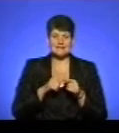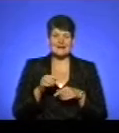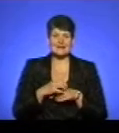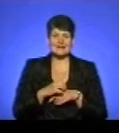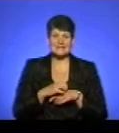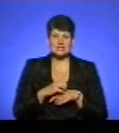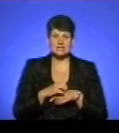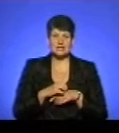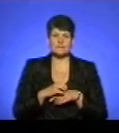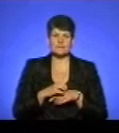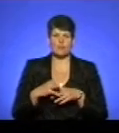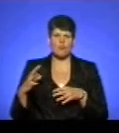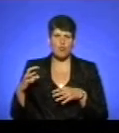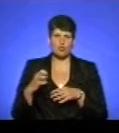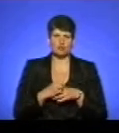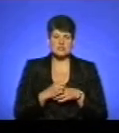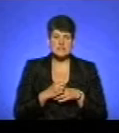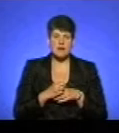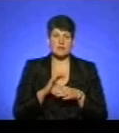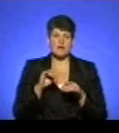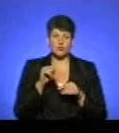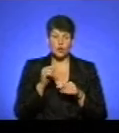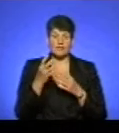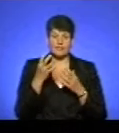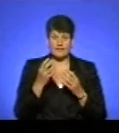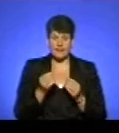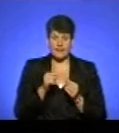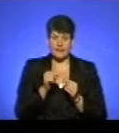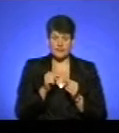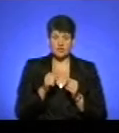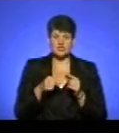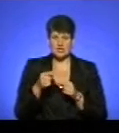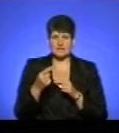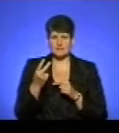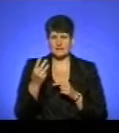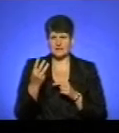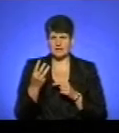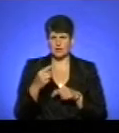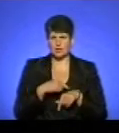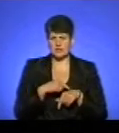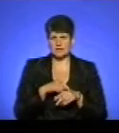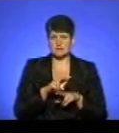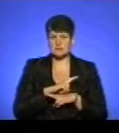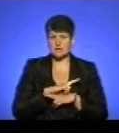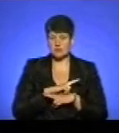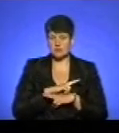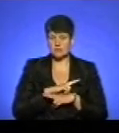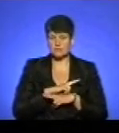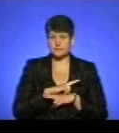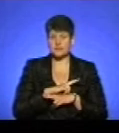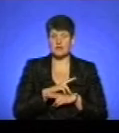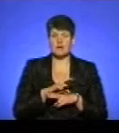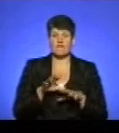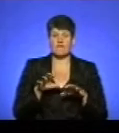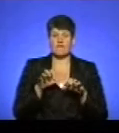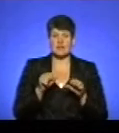покусала і в той самий день вона через 2-3 години загинула. Після чого власник